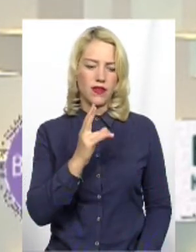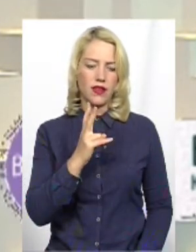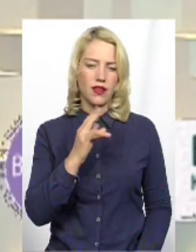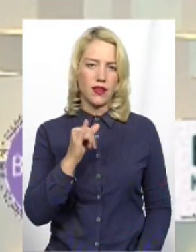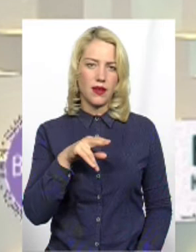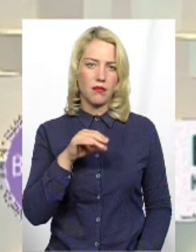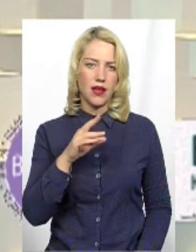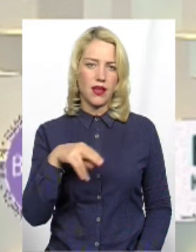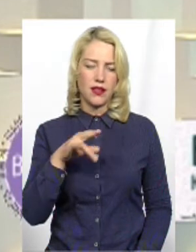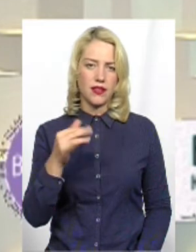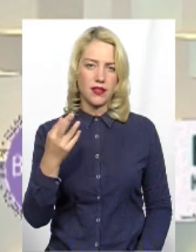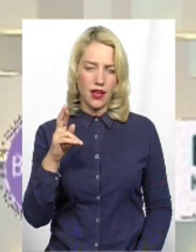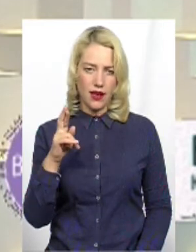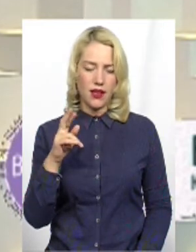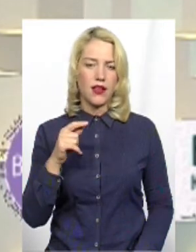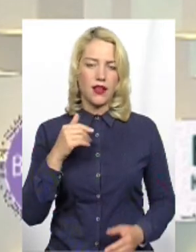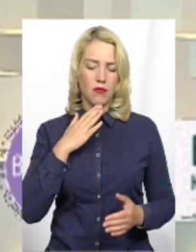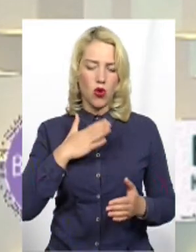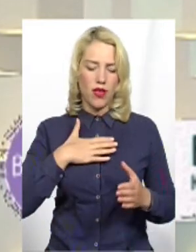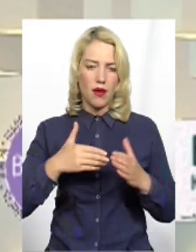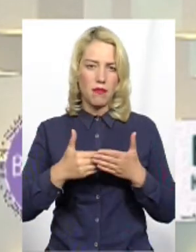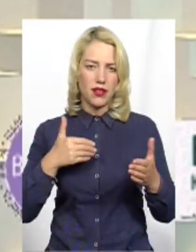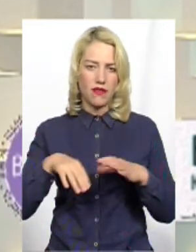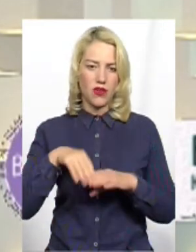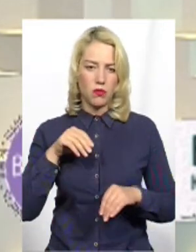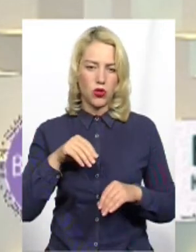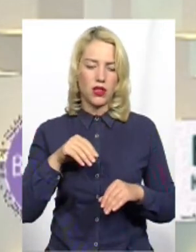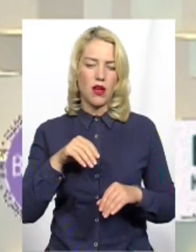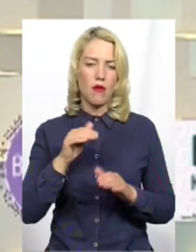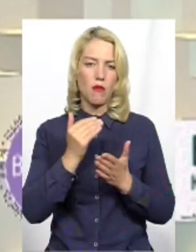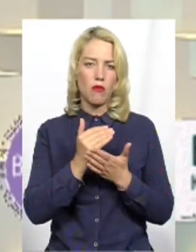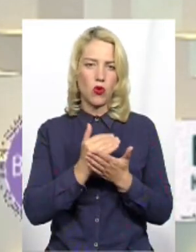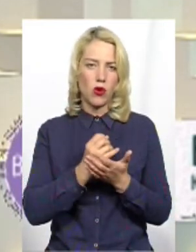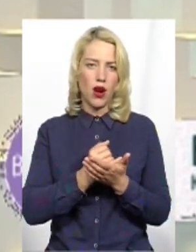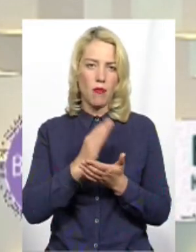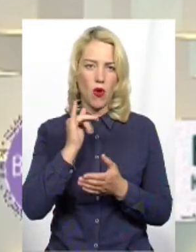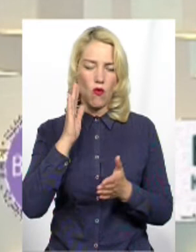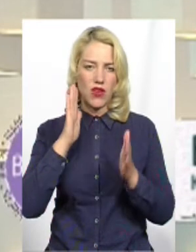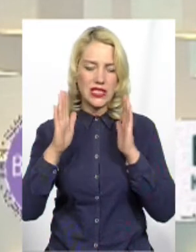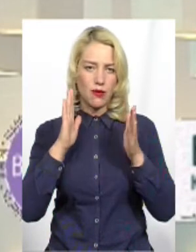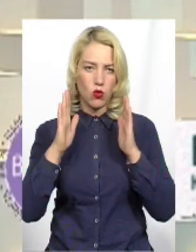Мою предвиборну програму в Фейсбуці чи